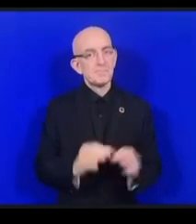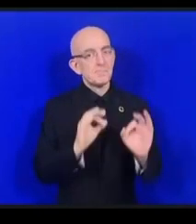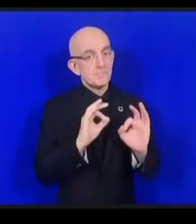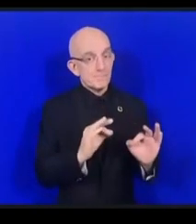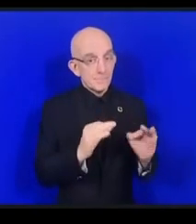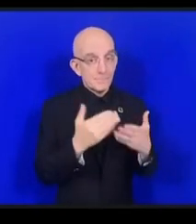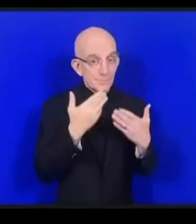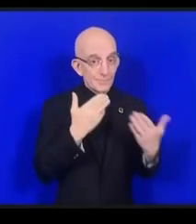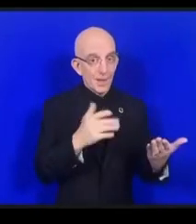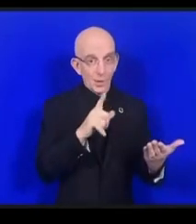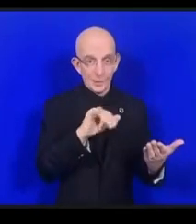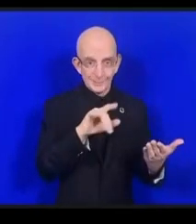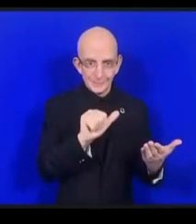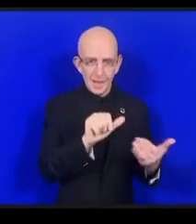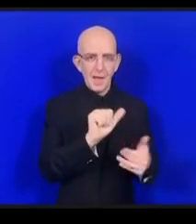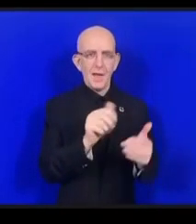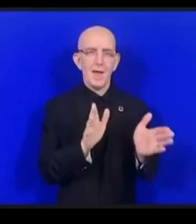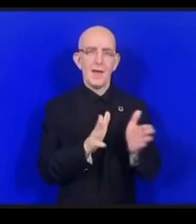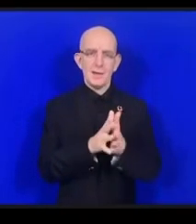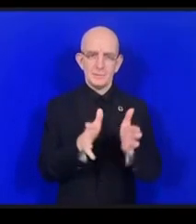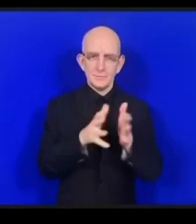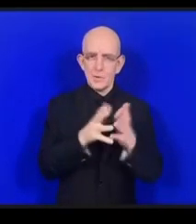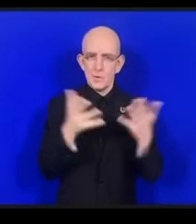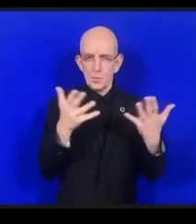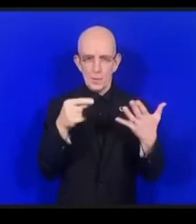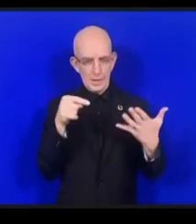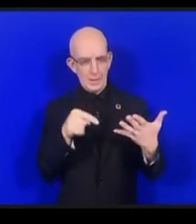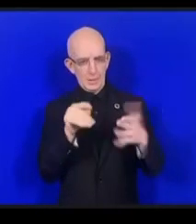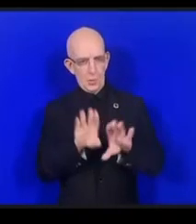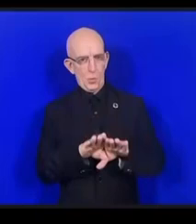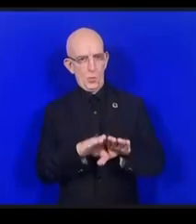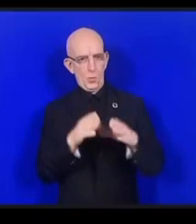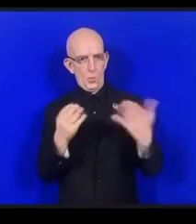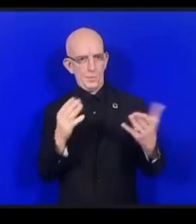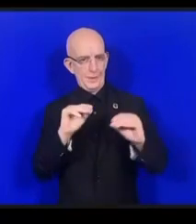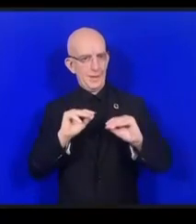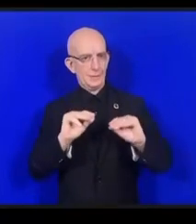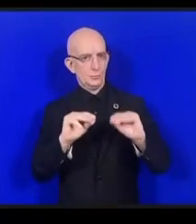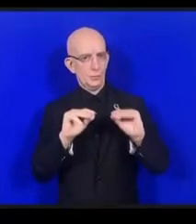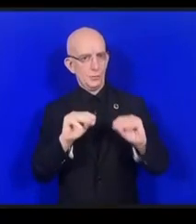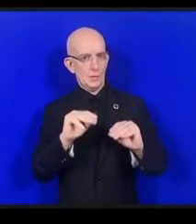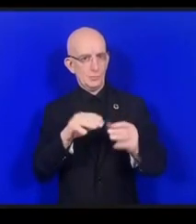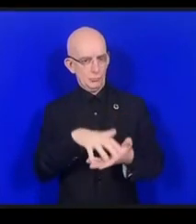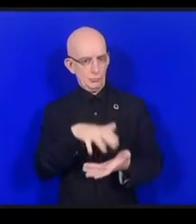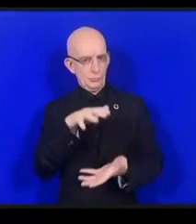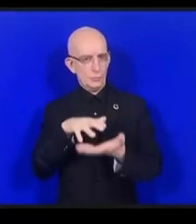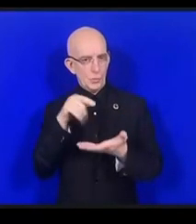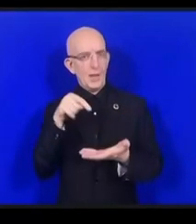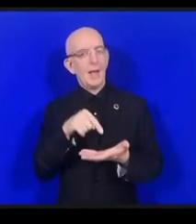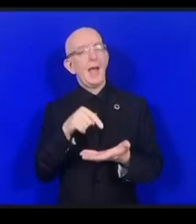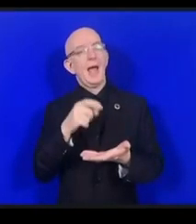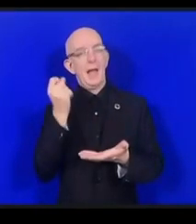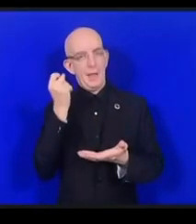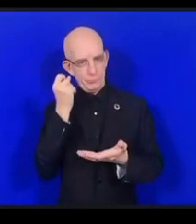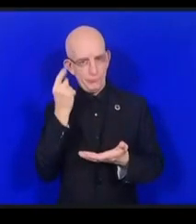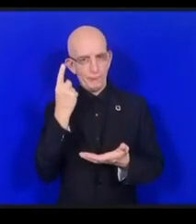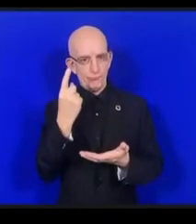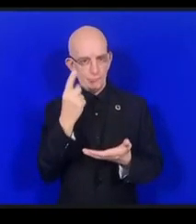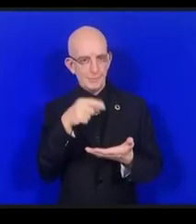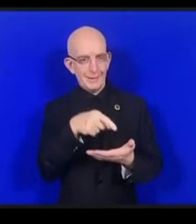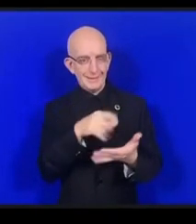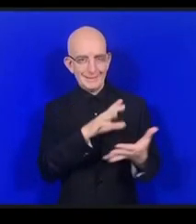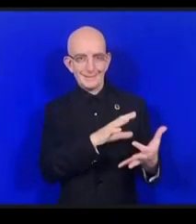ces ressources éducatives libres et à quel point elles sont pertinentes. Je passe maintenant à la question à Mohamed Chabir, qui